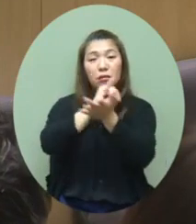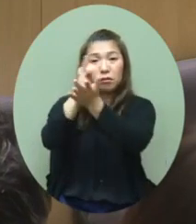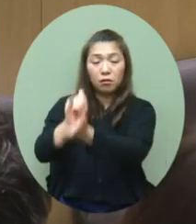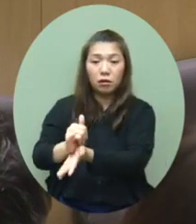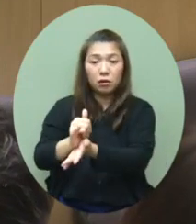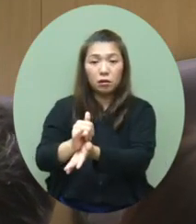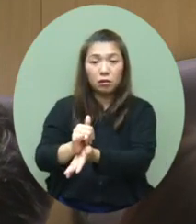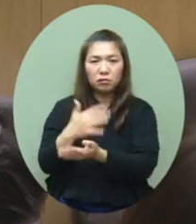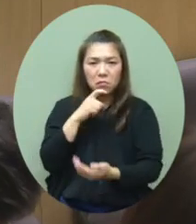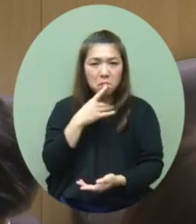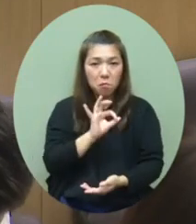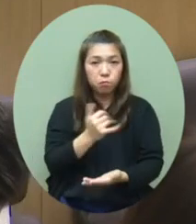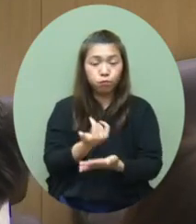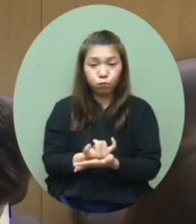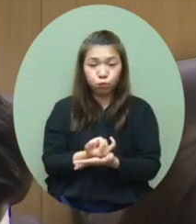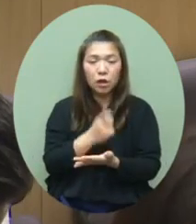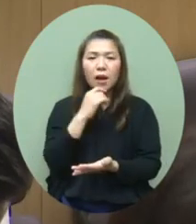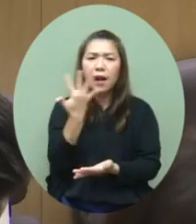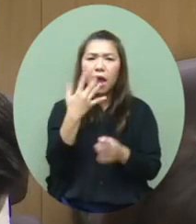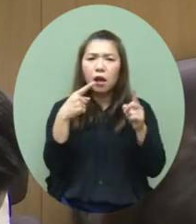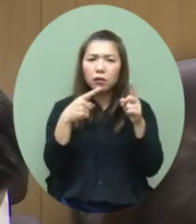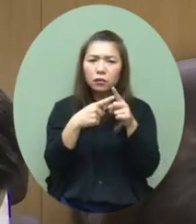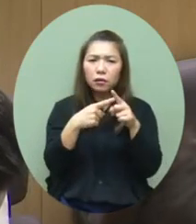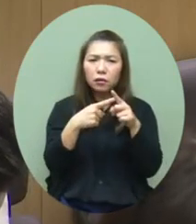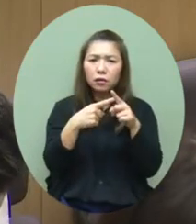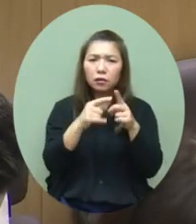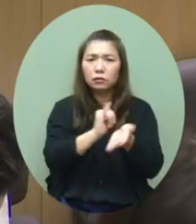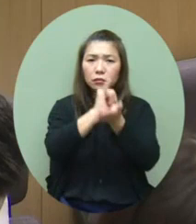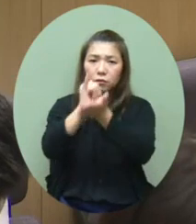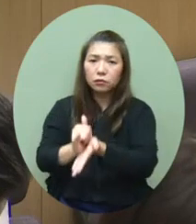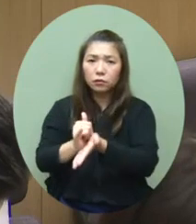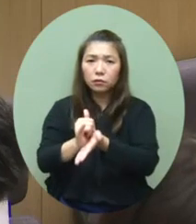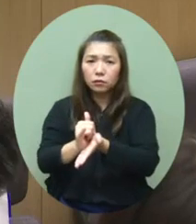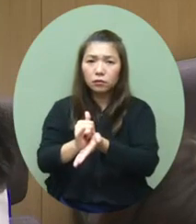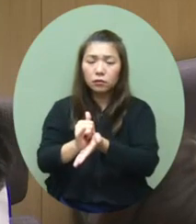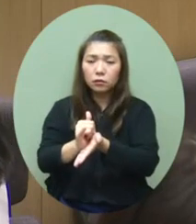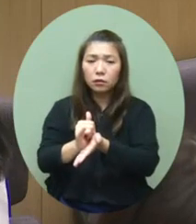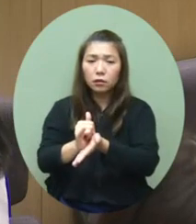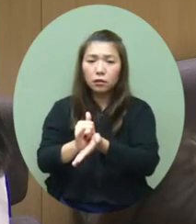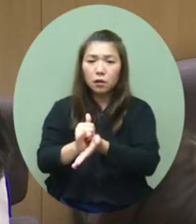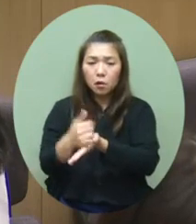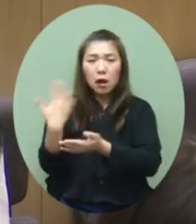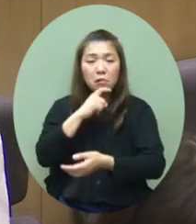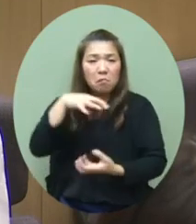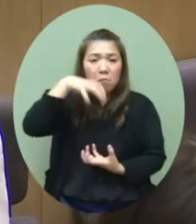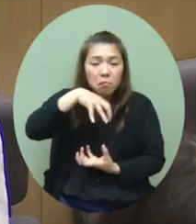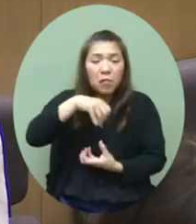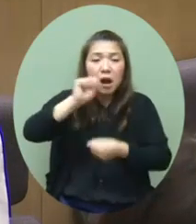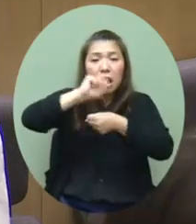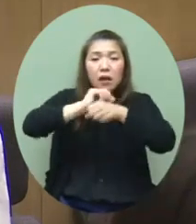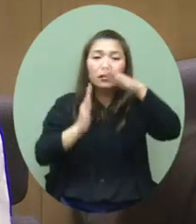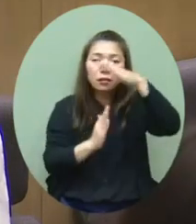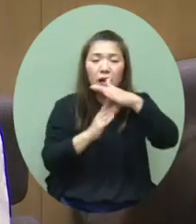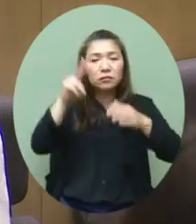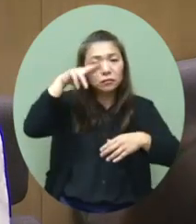情況那有沒有評估過去到幾多個個案或者幾多個人入院的時候會負荷不到就是會停止